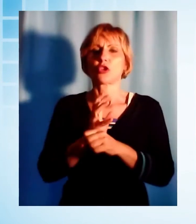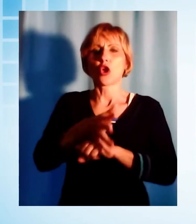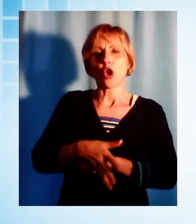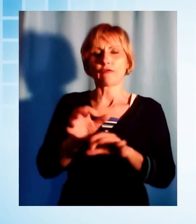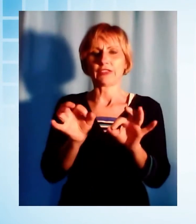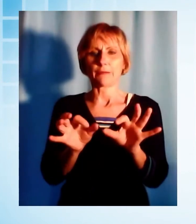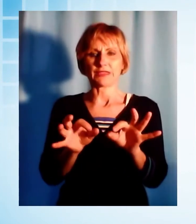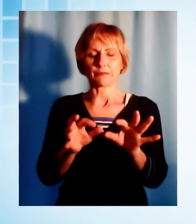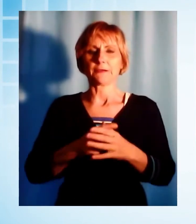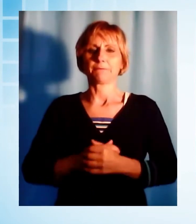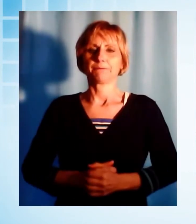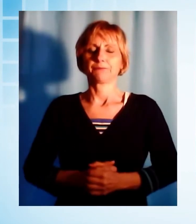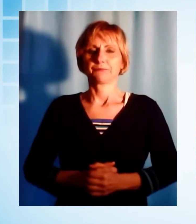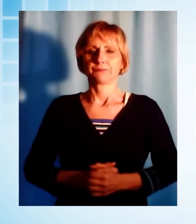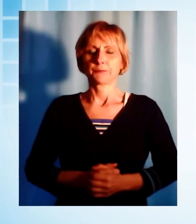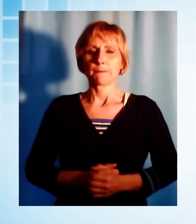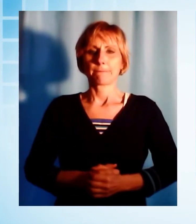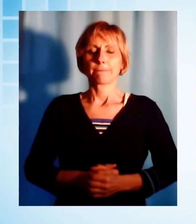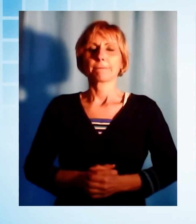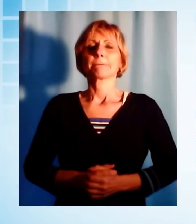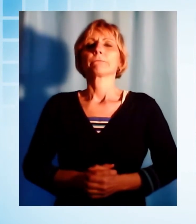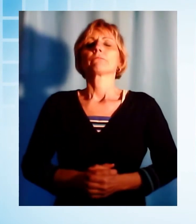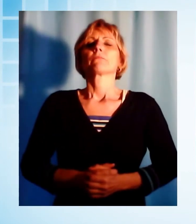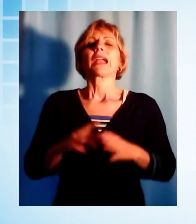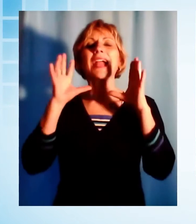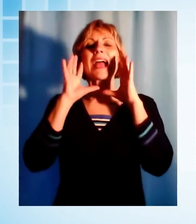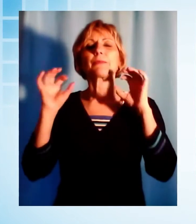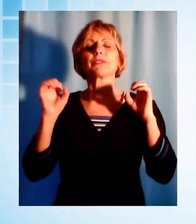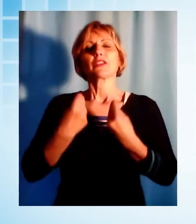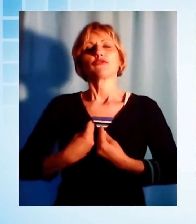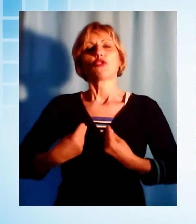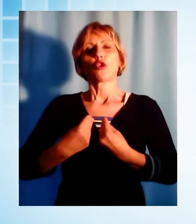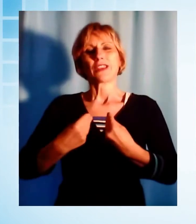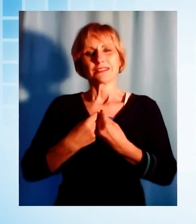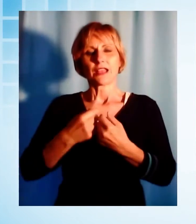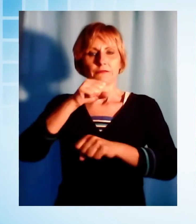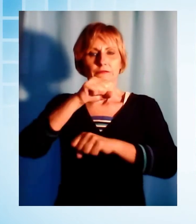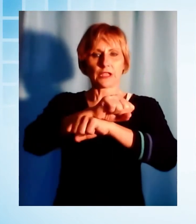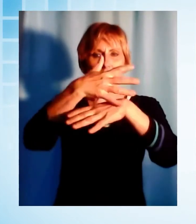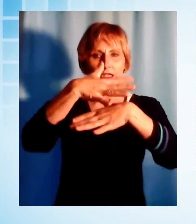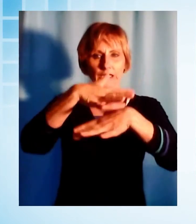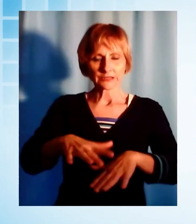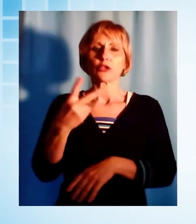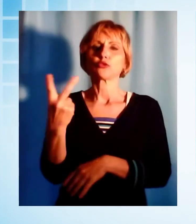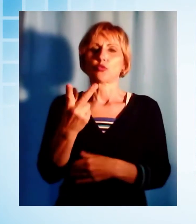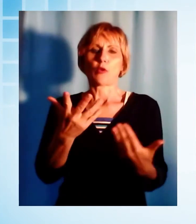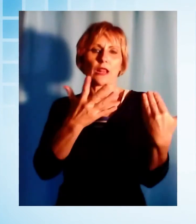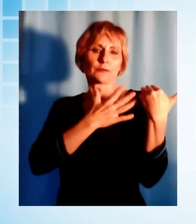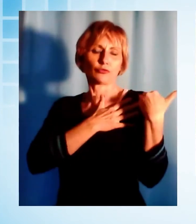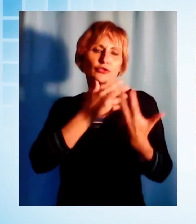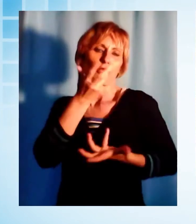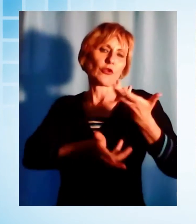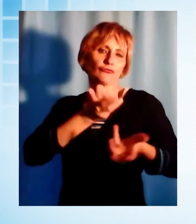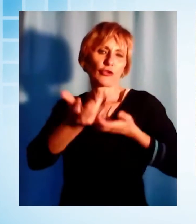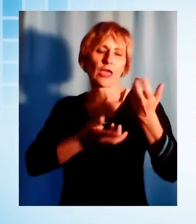sono stati arrestati dai carabinieri forestali i responsabili del rogo del Monte Piglione a Pescaglia.